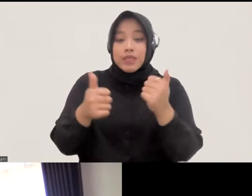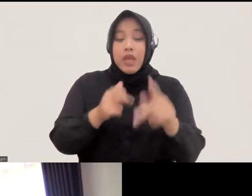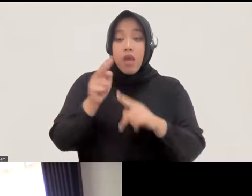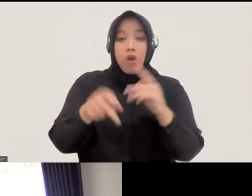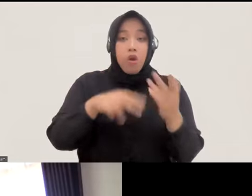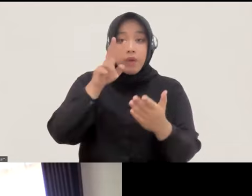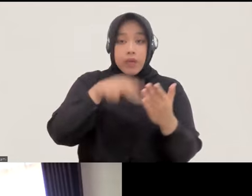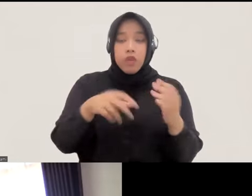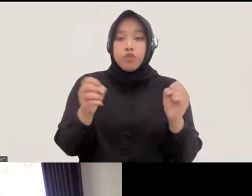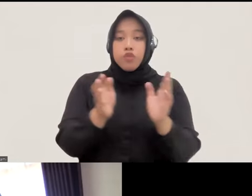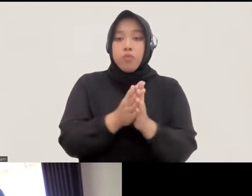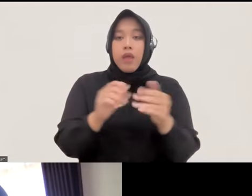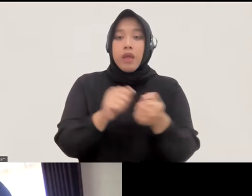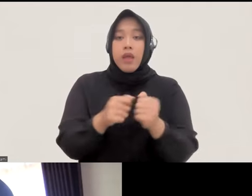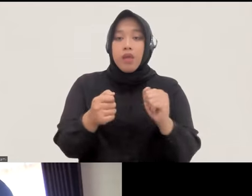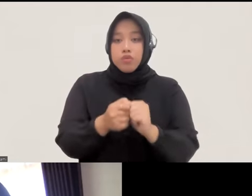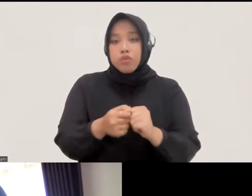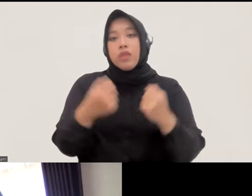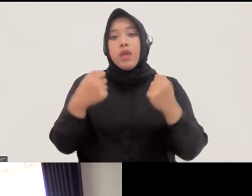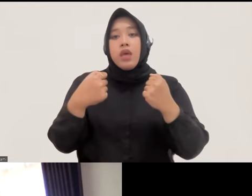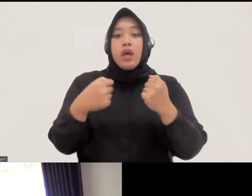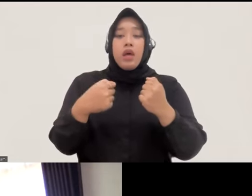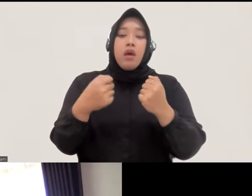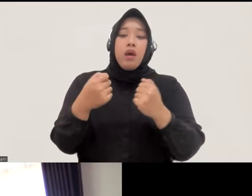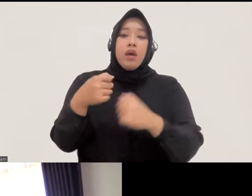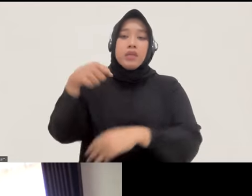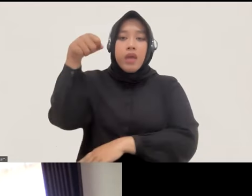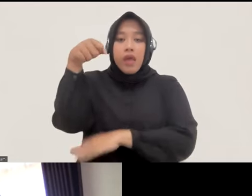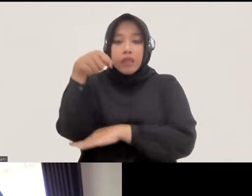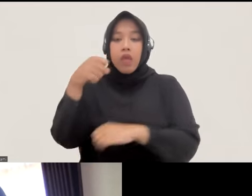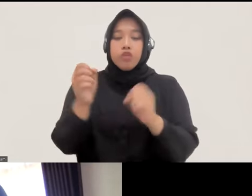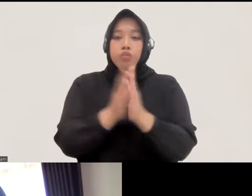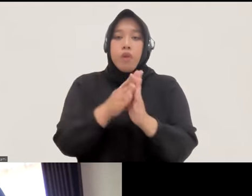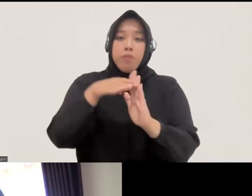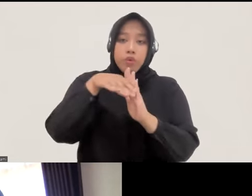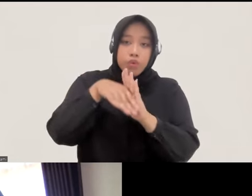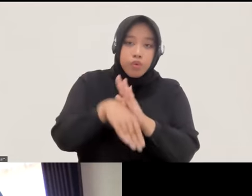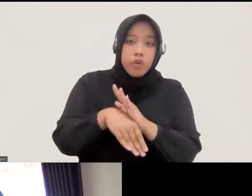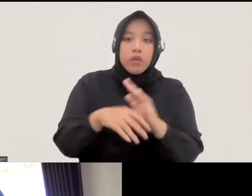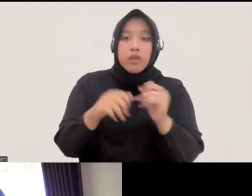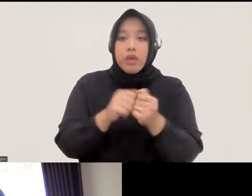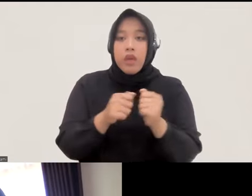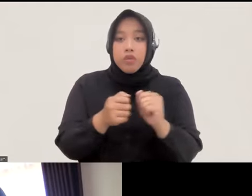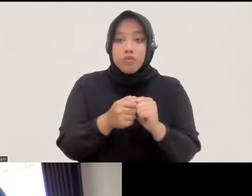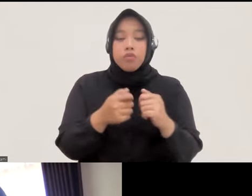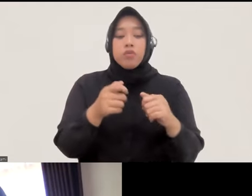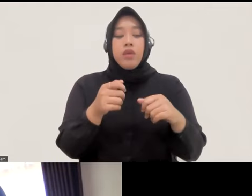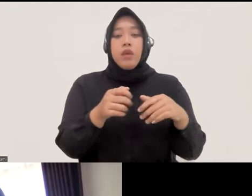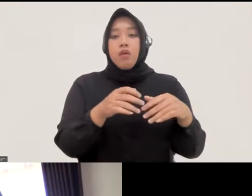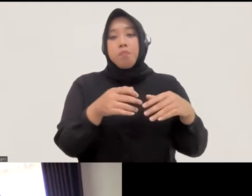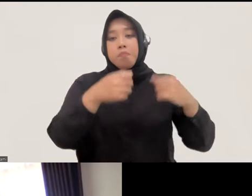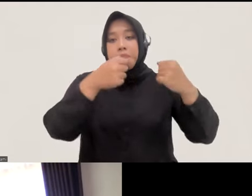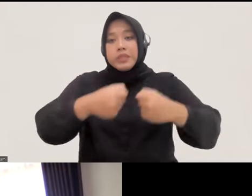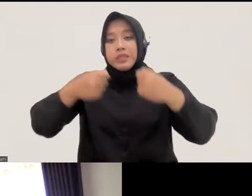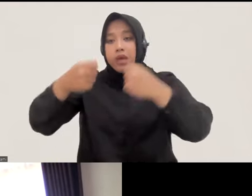angka kriminalitas itu menurun sampai mereka harus menutup banyak penjara karena memang ya puluhan tahun